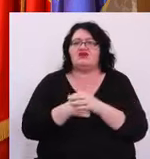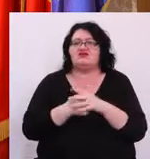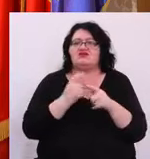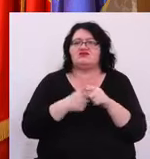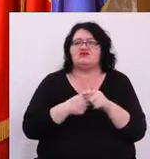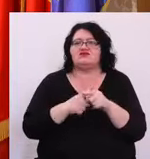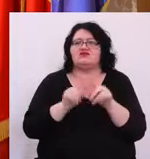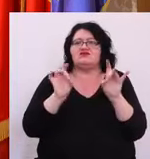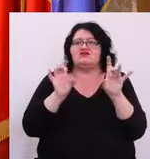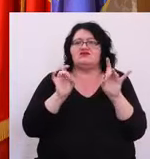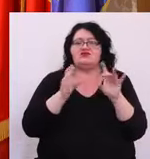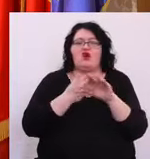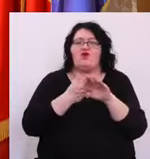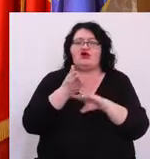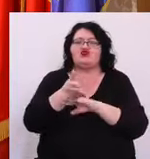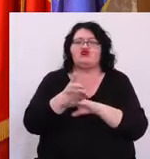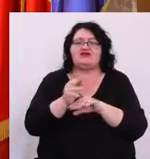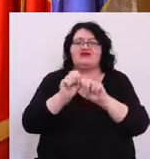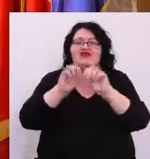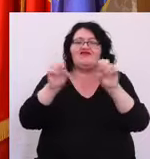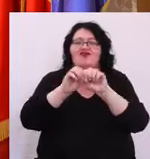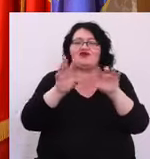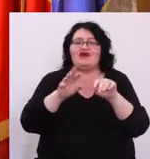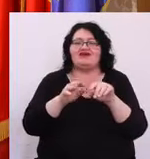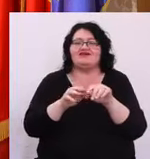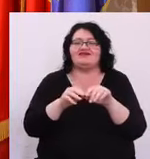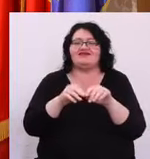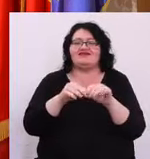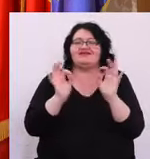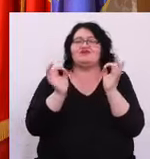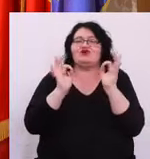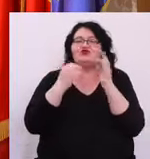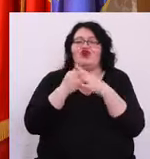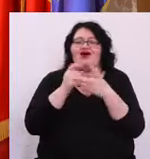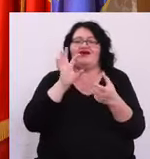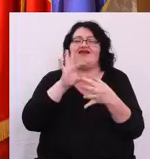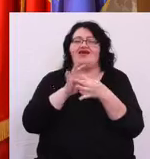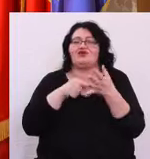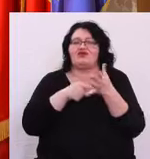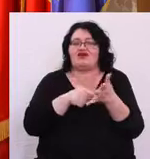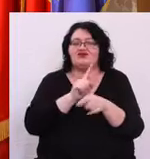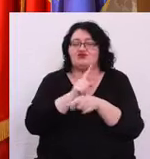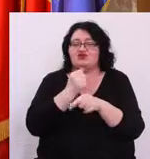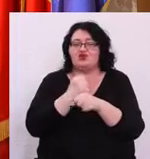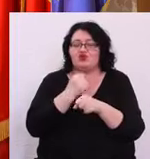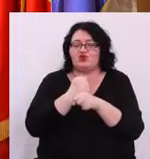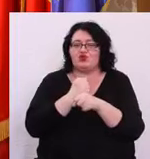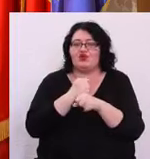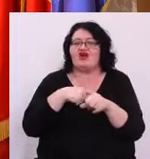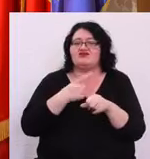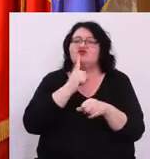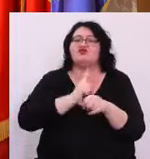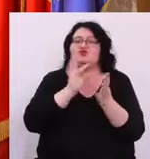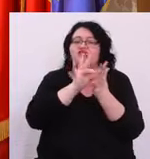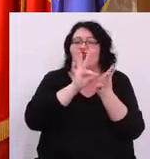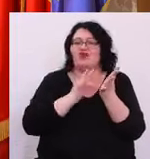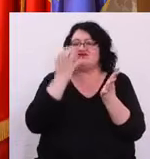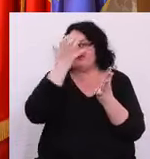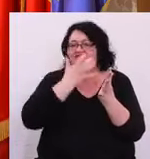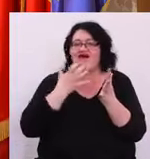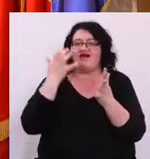Nu am cumva acces la informații preferențiale în legătura cu asta Există ce puțin o listă